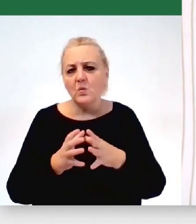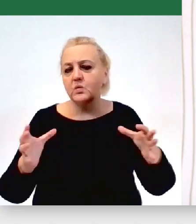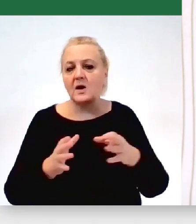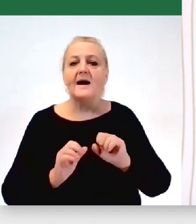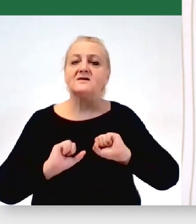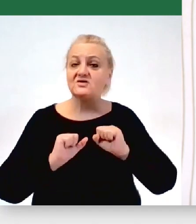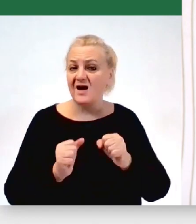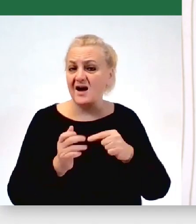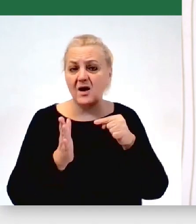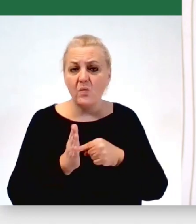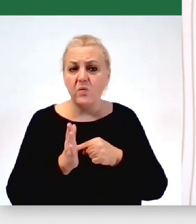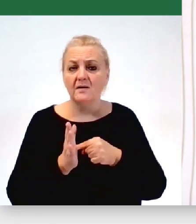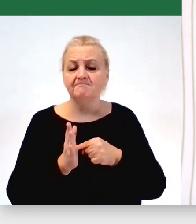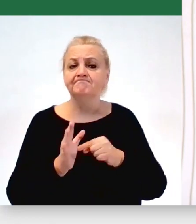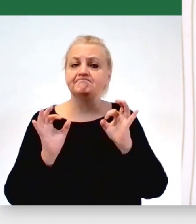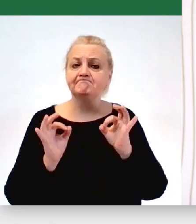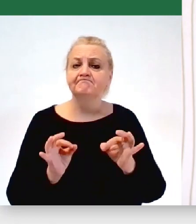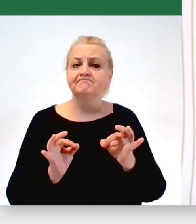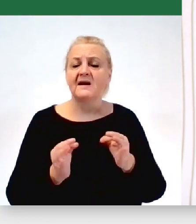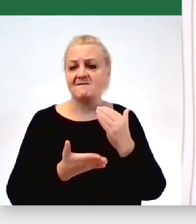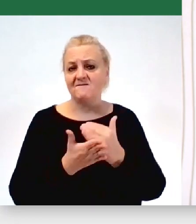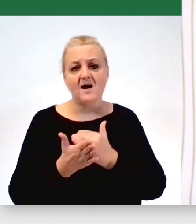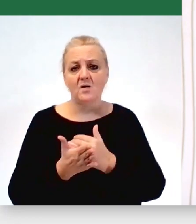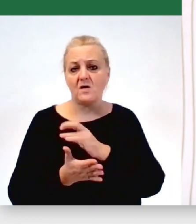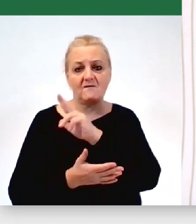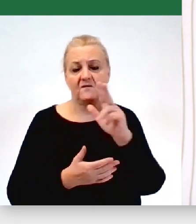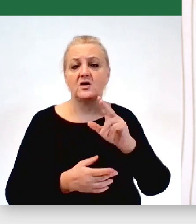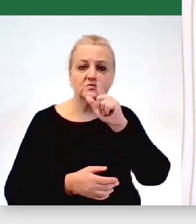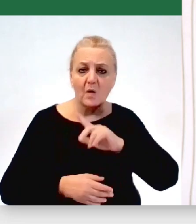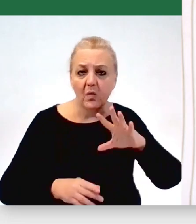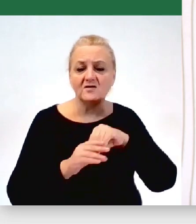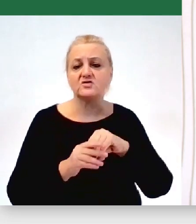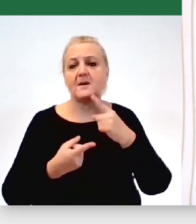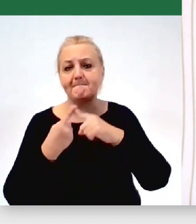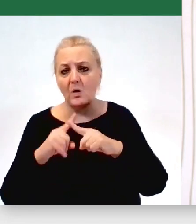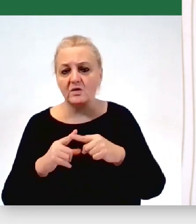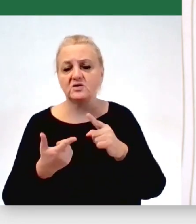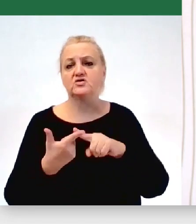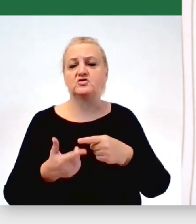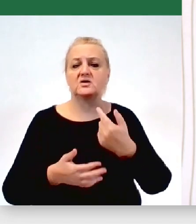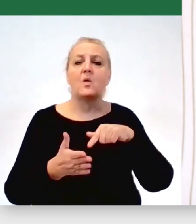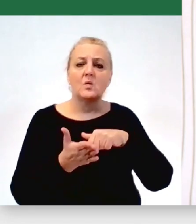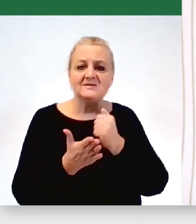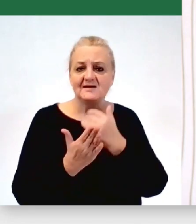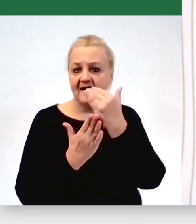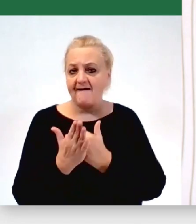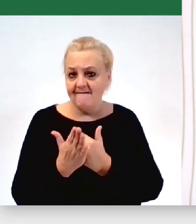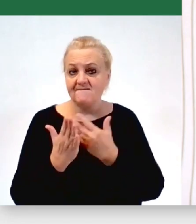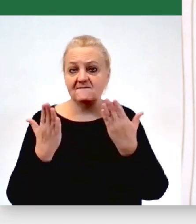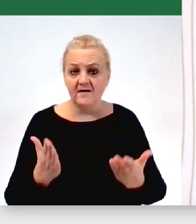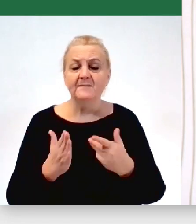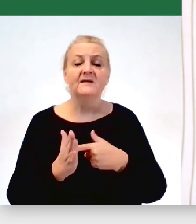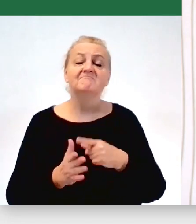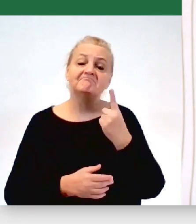bardzo określonych warunkach. Czy to społecznych, czy to politycznych, czy to ustawowych. I z jednej